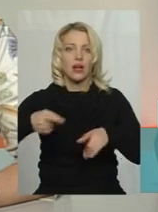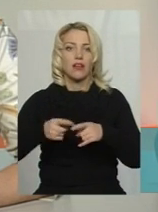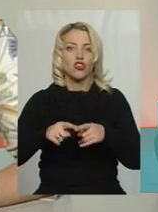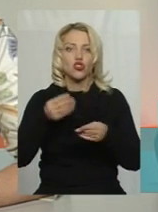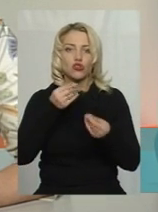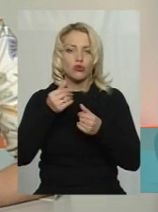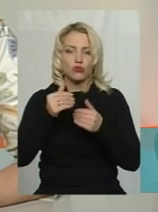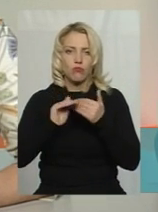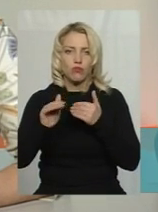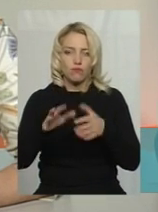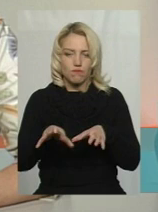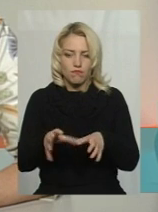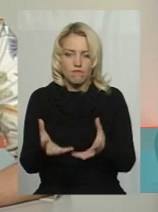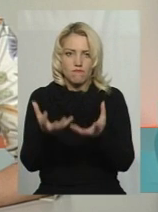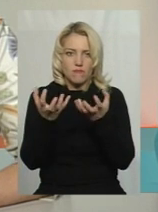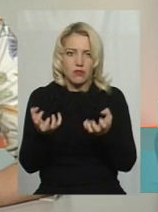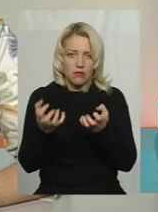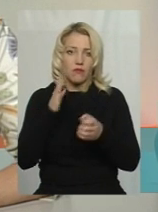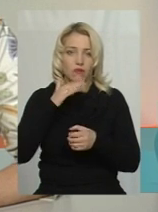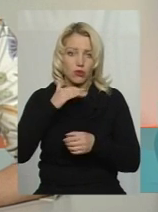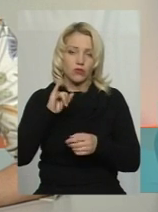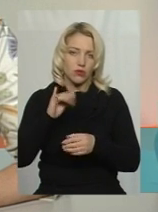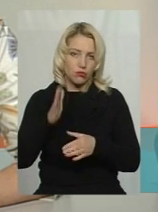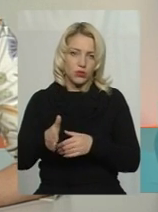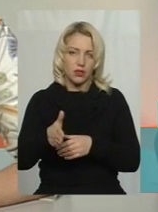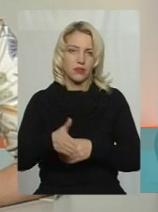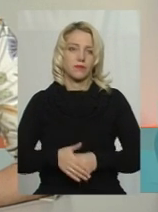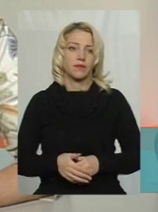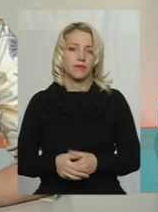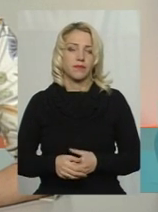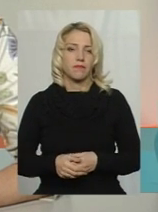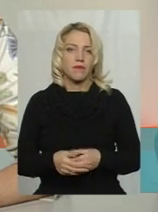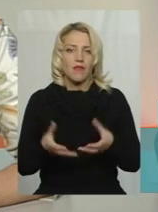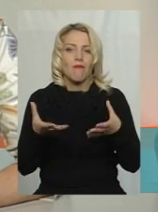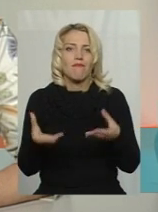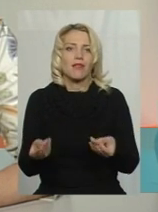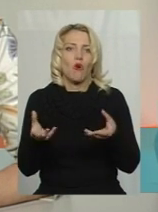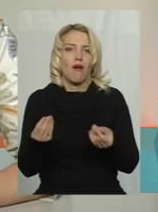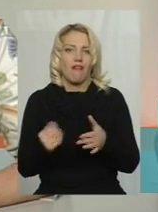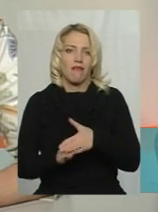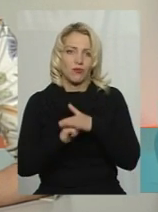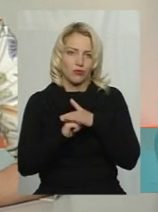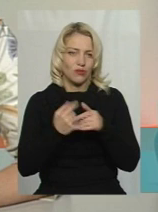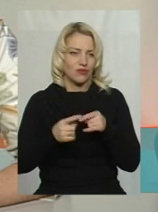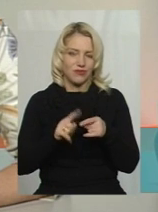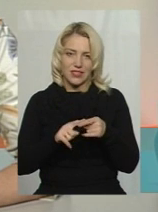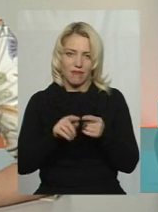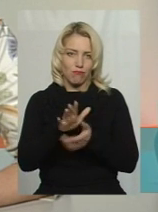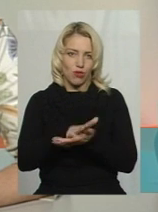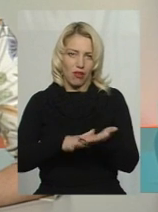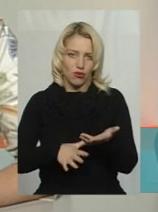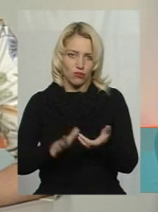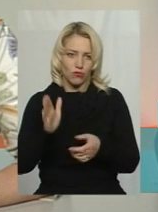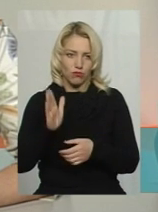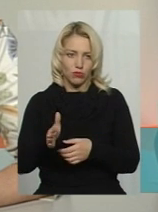наповнюється водою, і прийде підмакання основи, це в подальшому воно